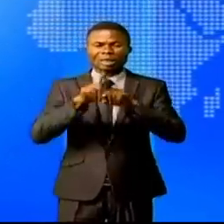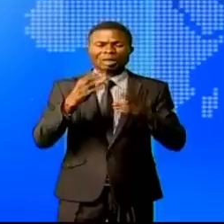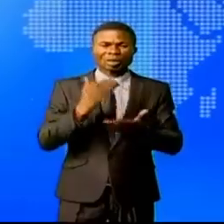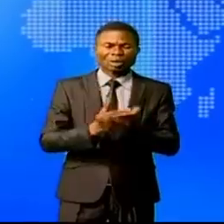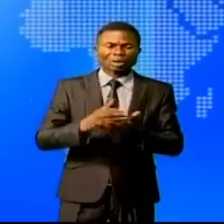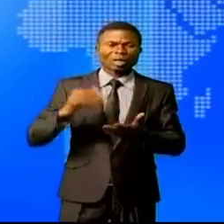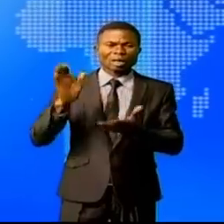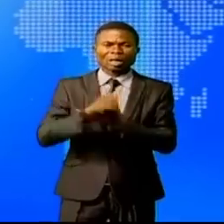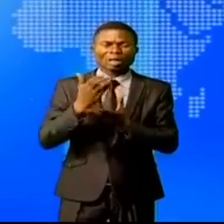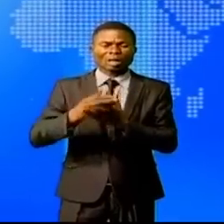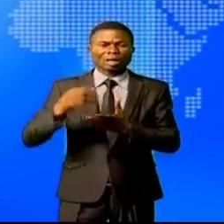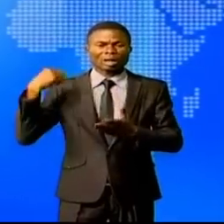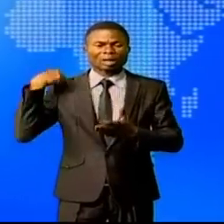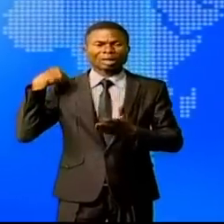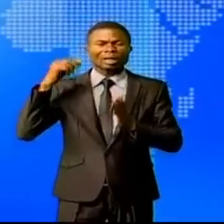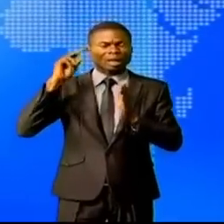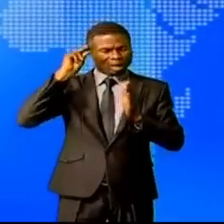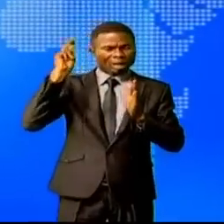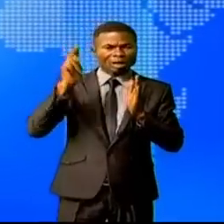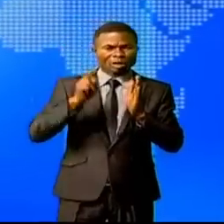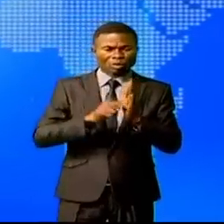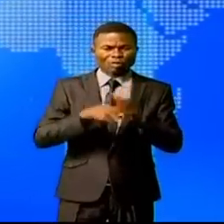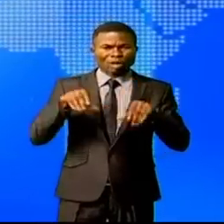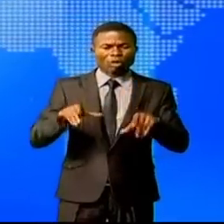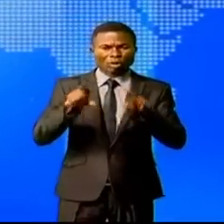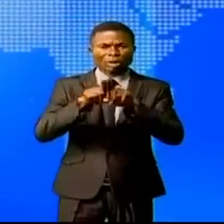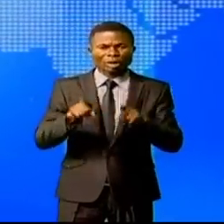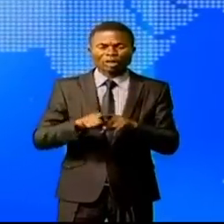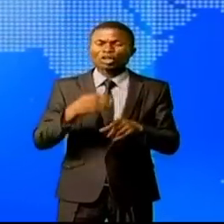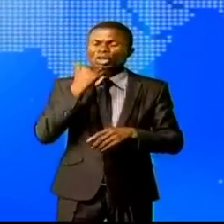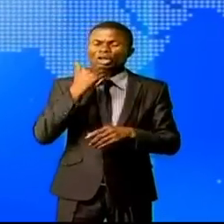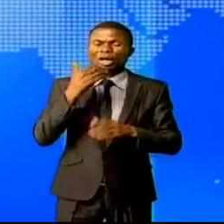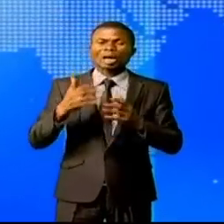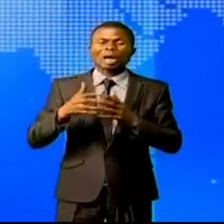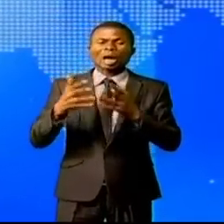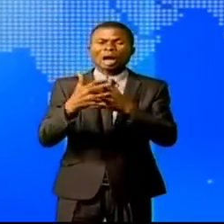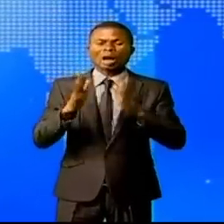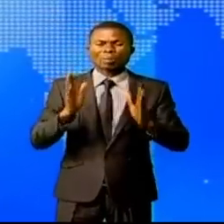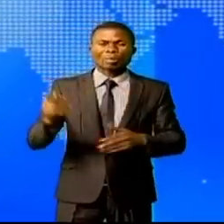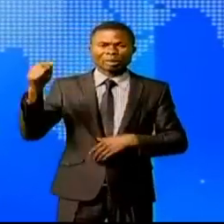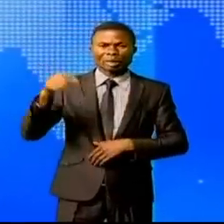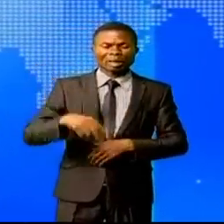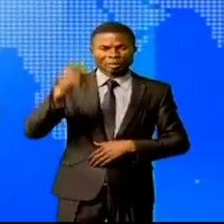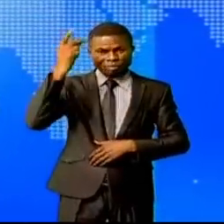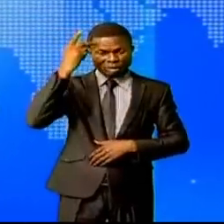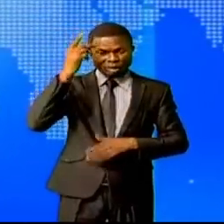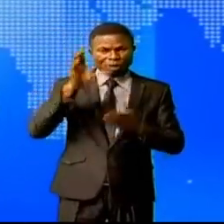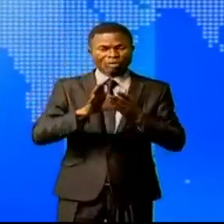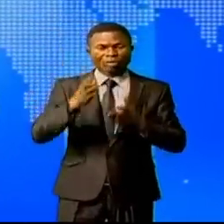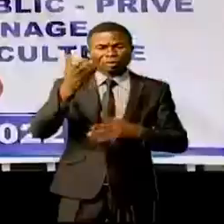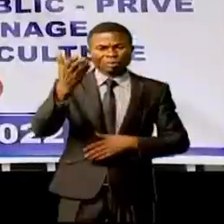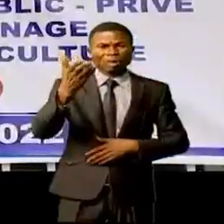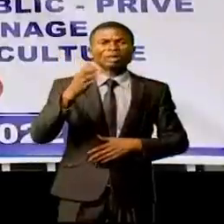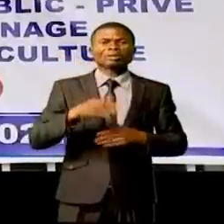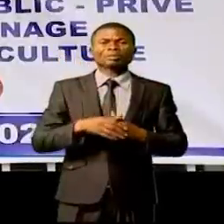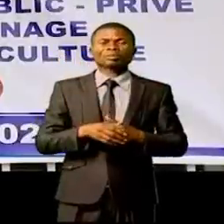gouvernement congolais et les investisseurs américains s'est tenu à Kinshasa. Marthe Mangazakala, la reportage.